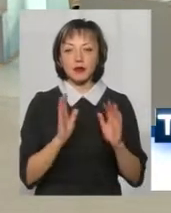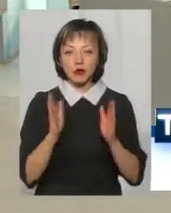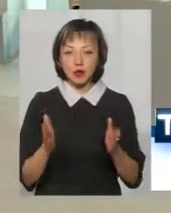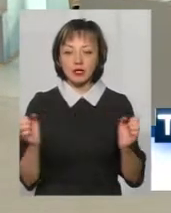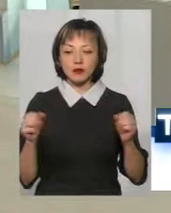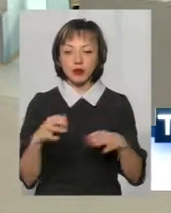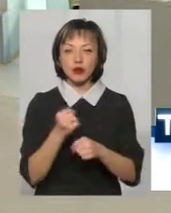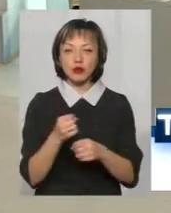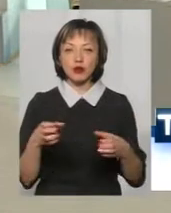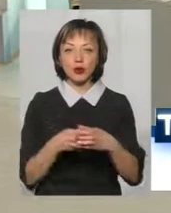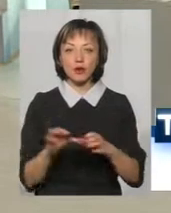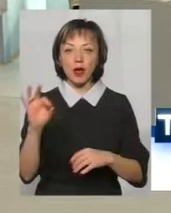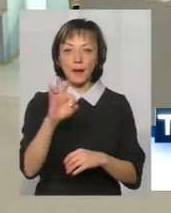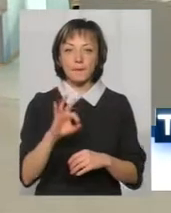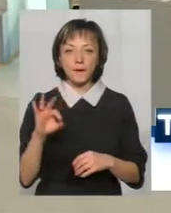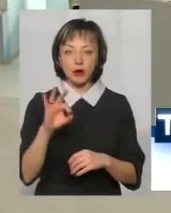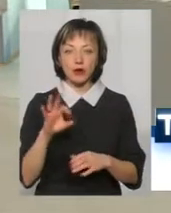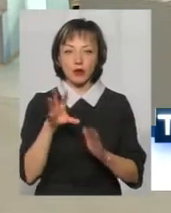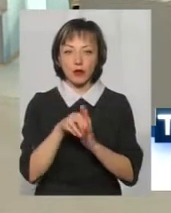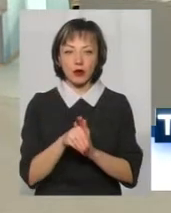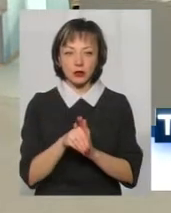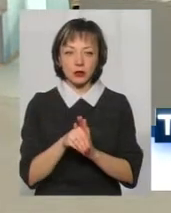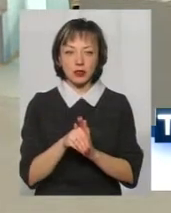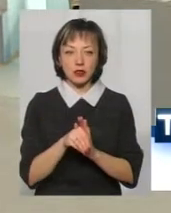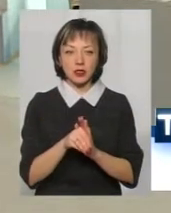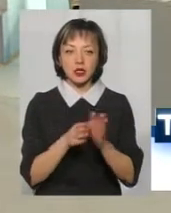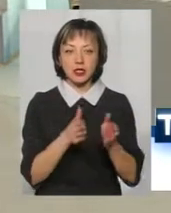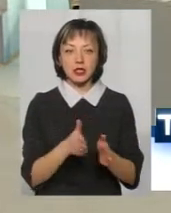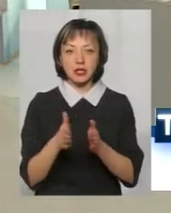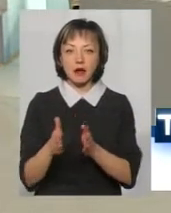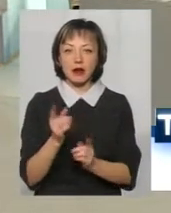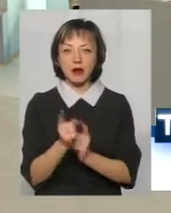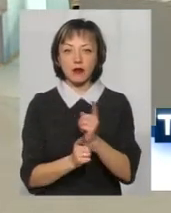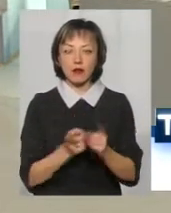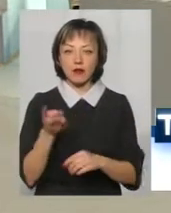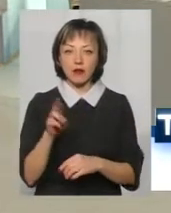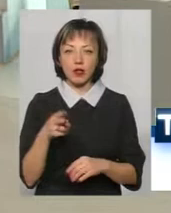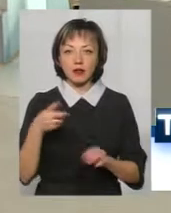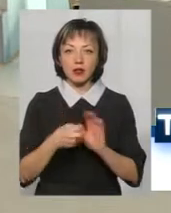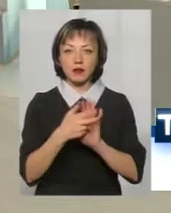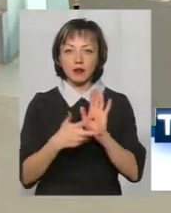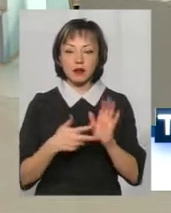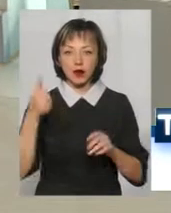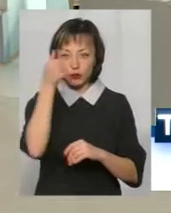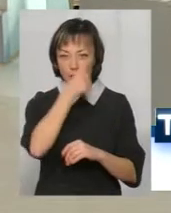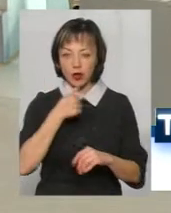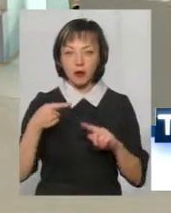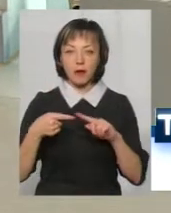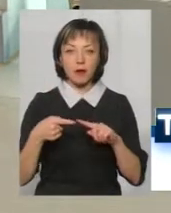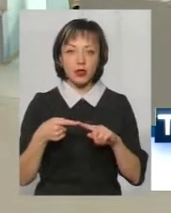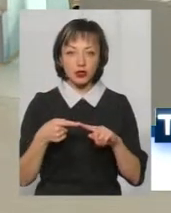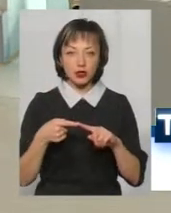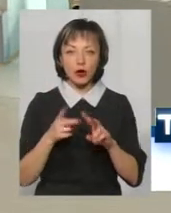щодо впровадження системи реформування у 2018 році. Найперше,